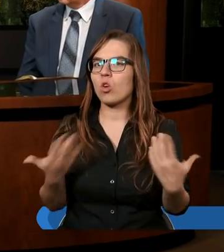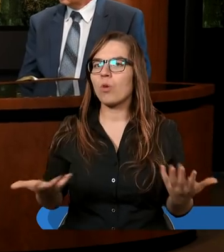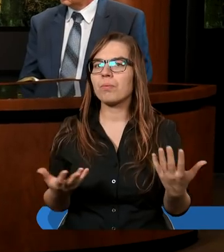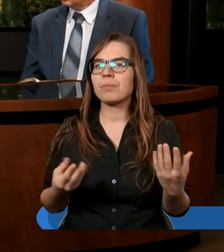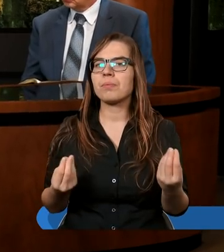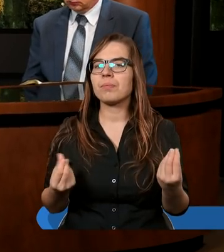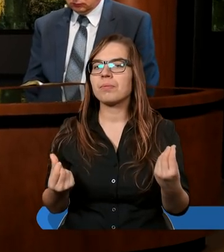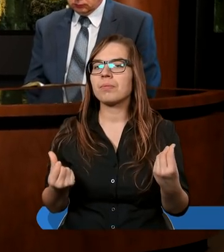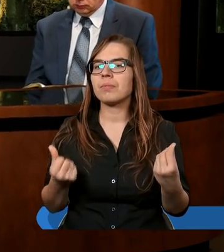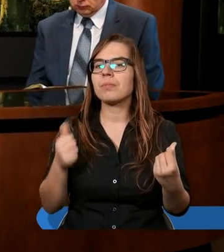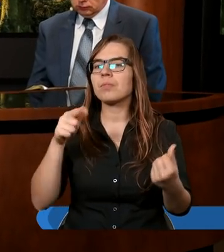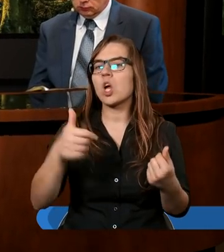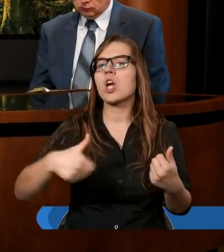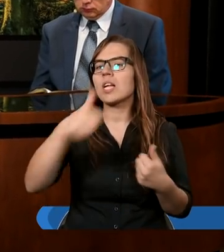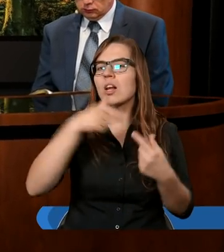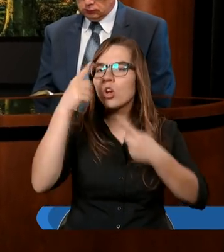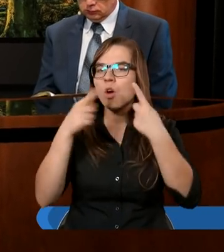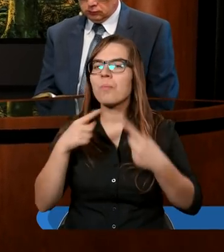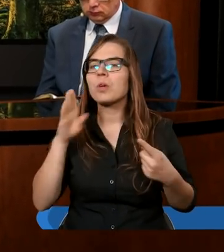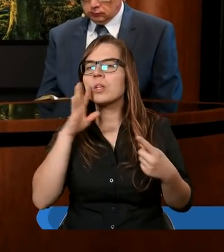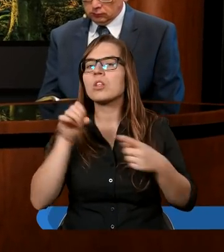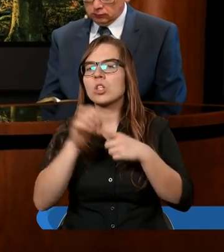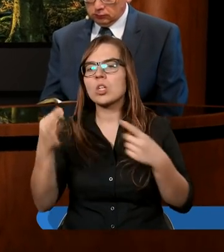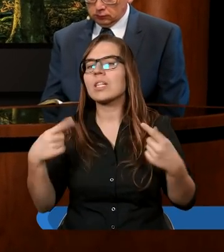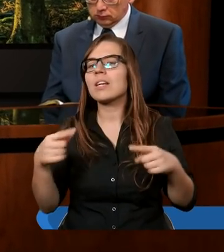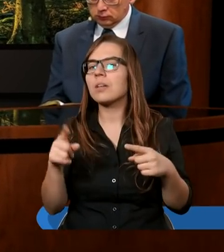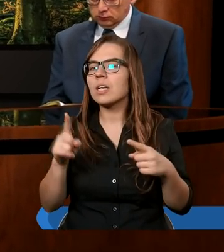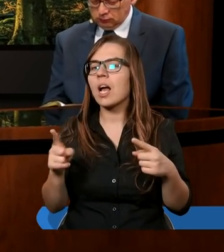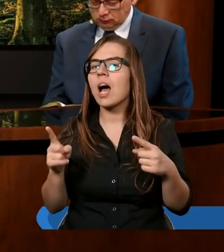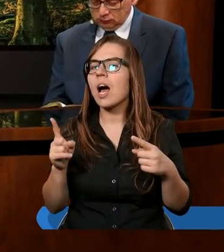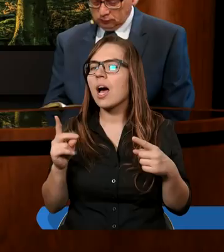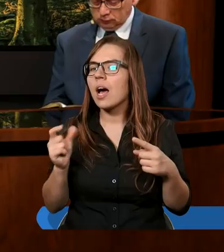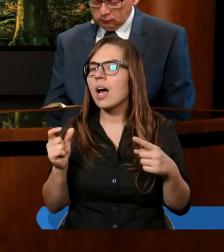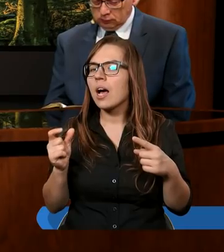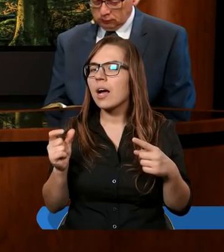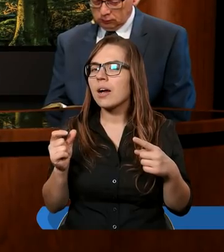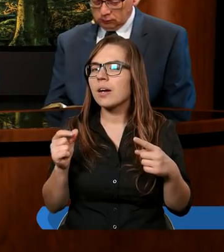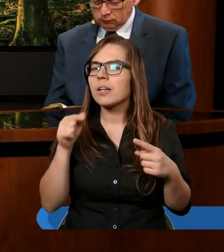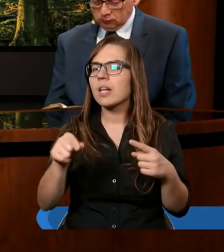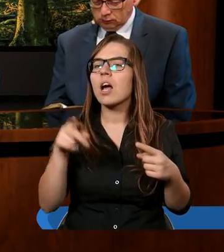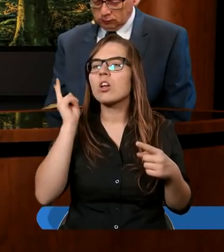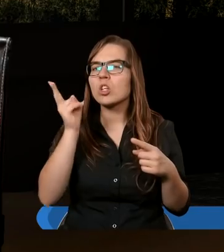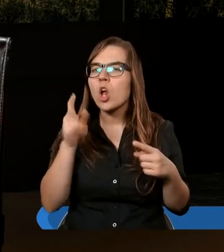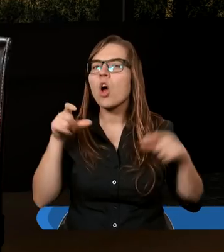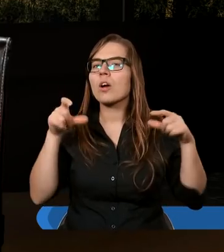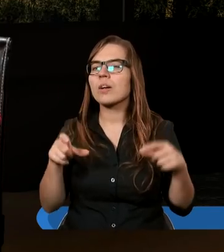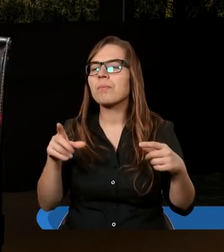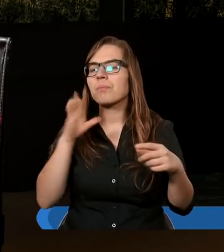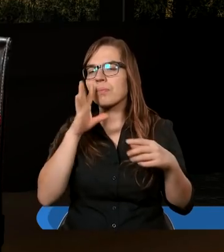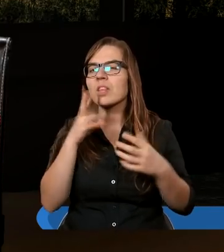Jak wiemy z Biblii, oni jednomyślni bynajmniej do tej pory nie byli. Ten, kto czytał